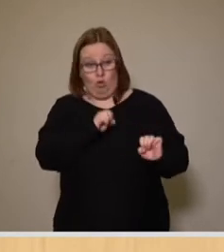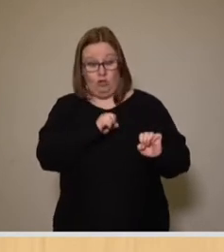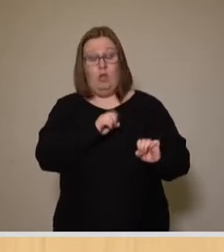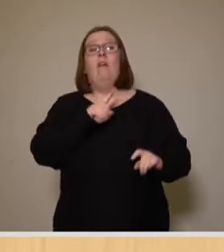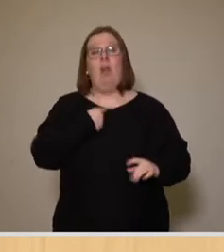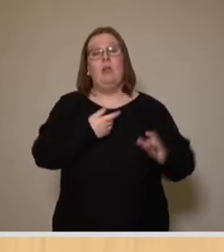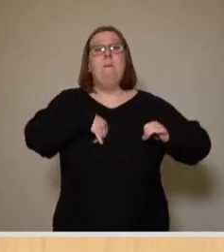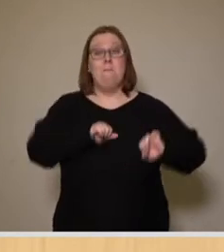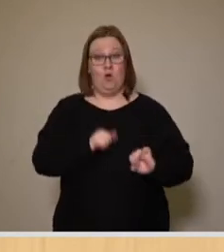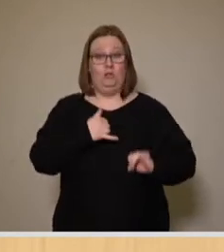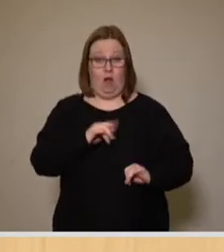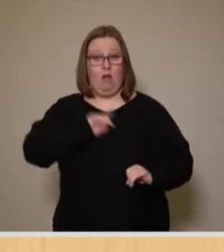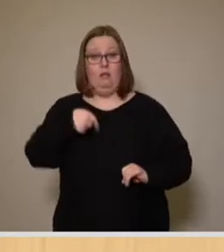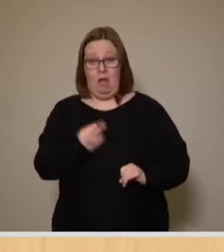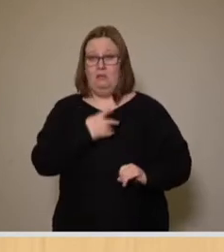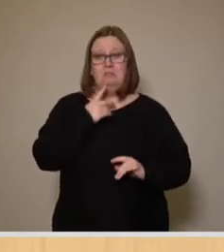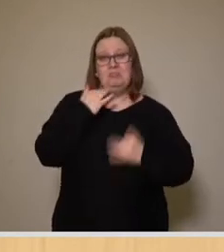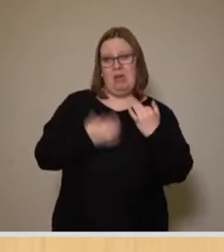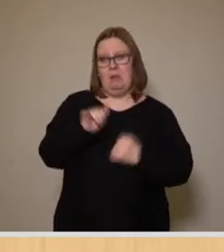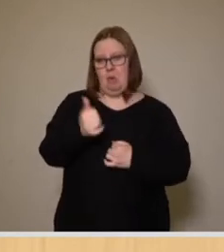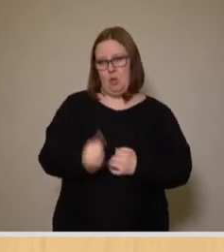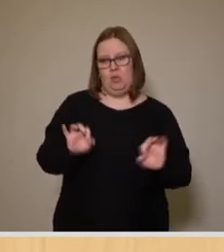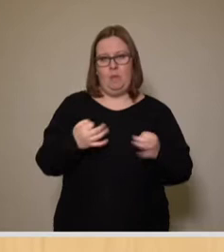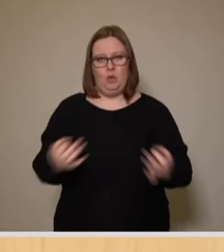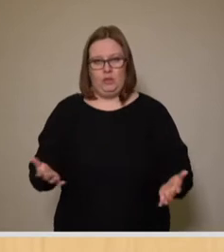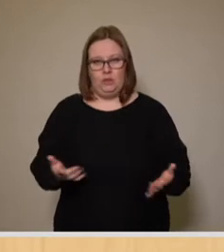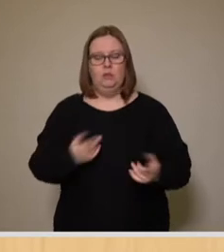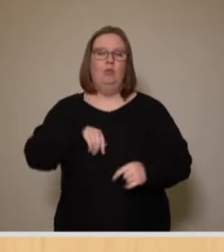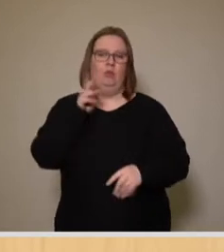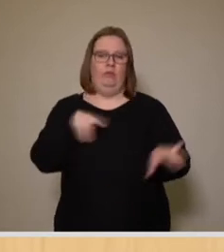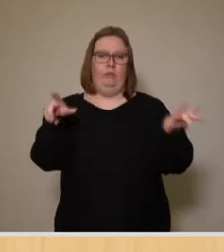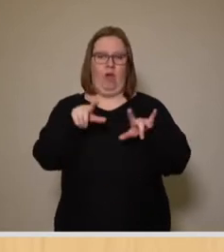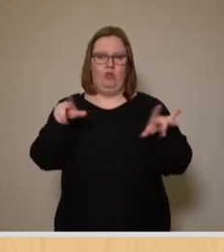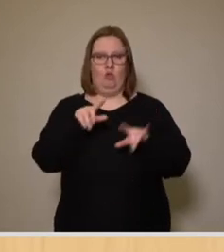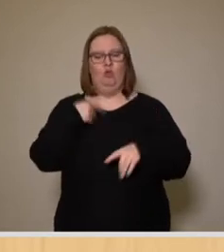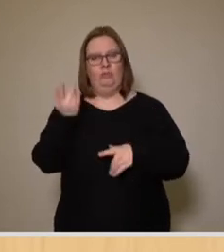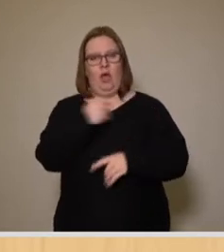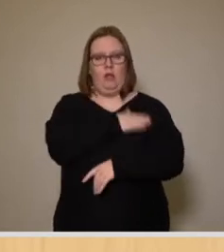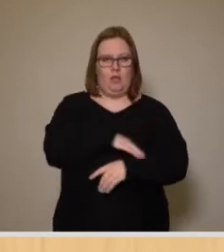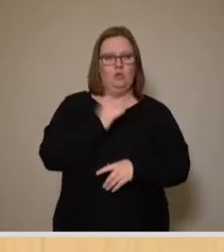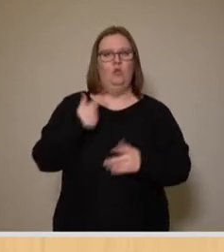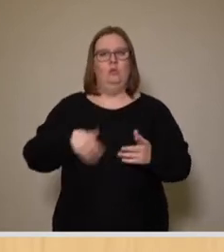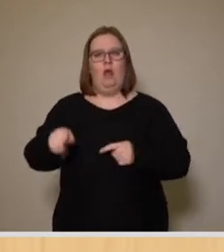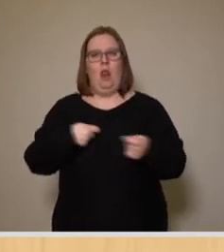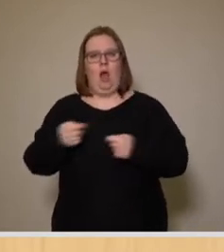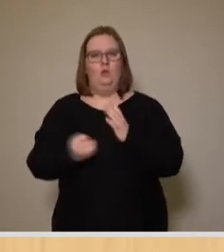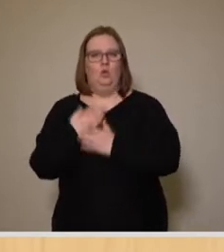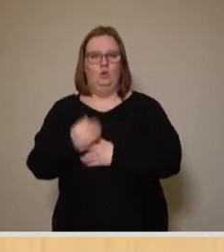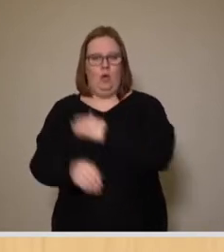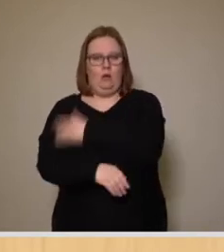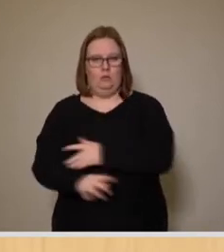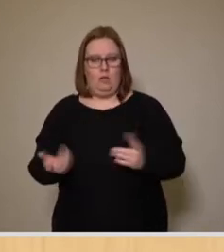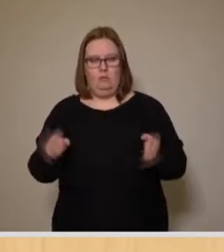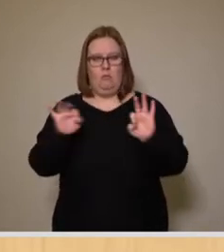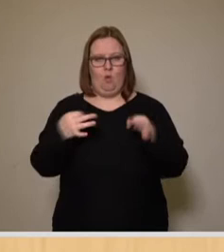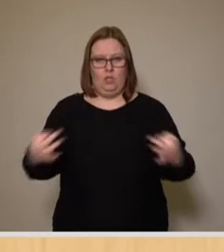ist es zulässig, auf die Prognose der Besucherzahlen zu verzichten, die von der Veranstaltung einerseits und der Ladenöffnung andererseits angezogen werden.